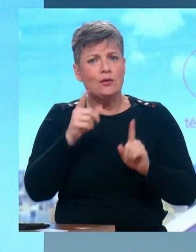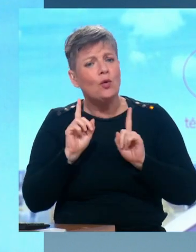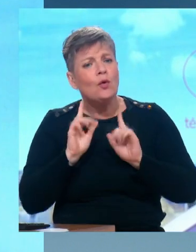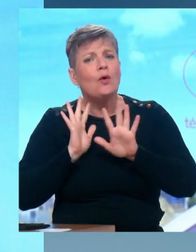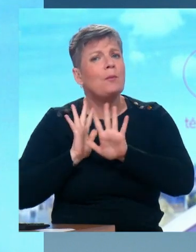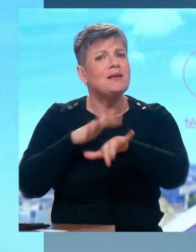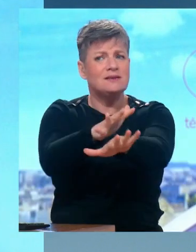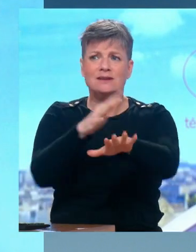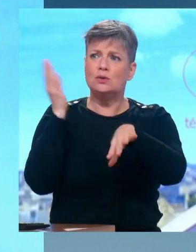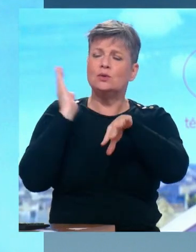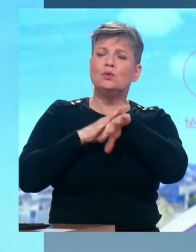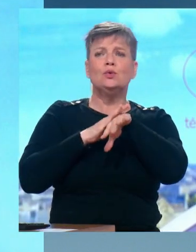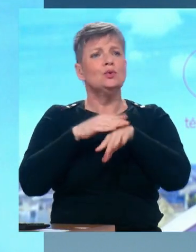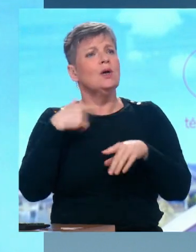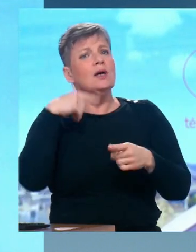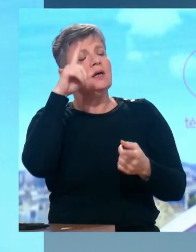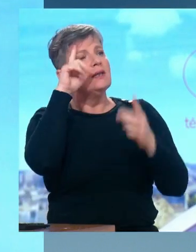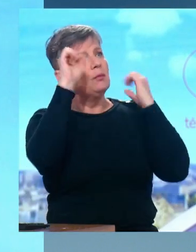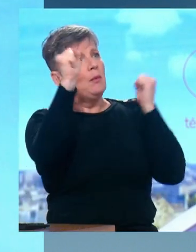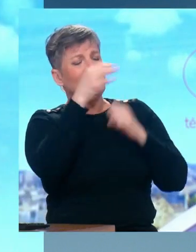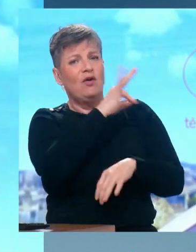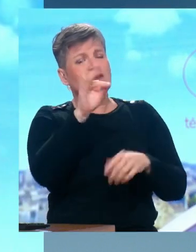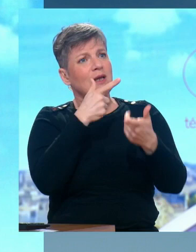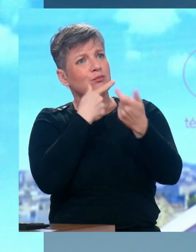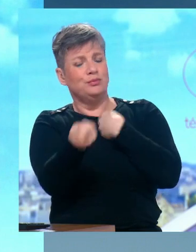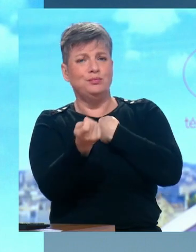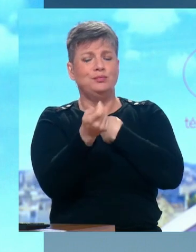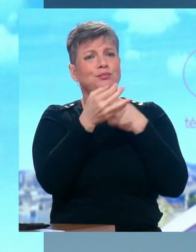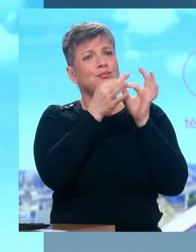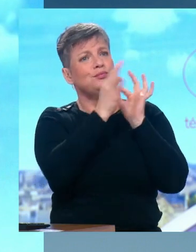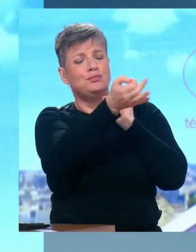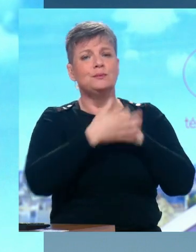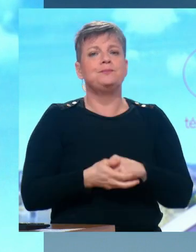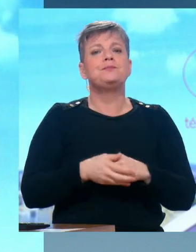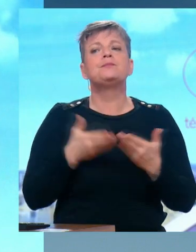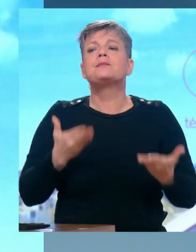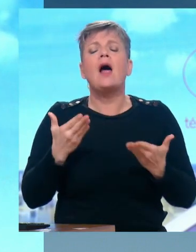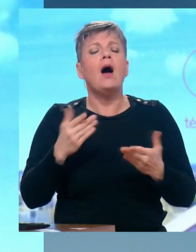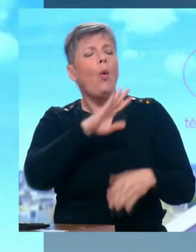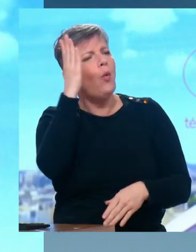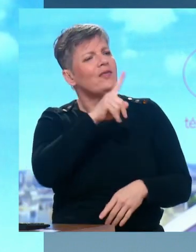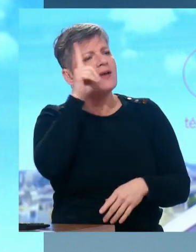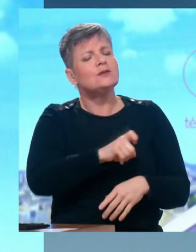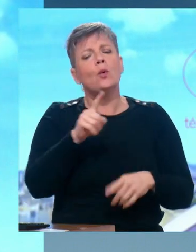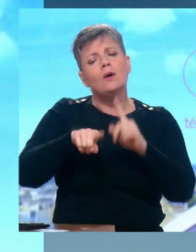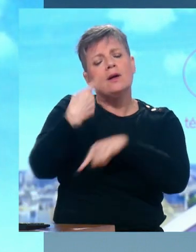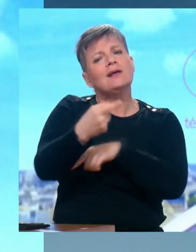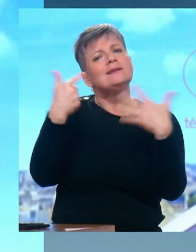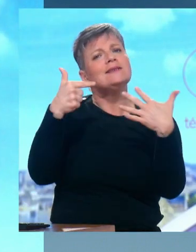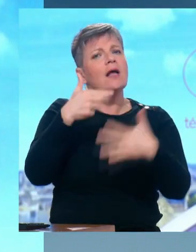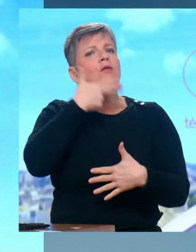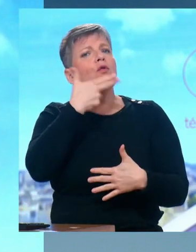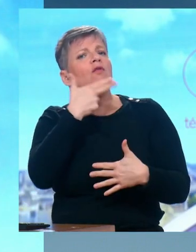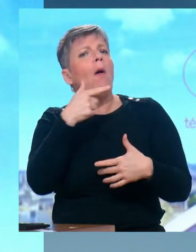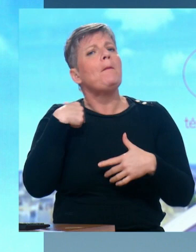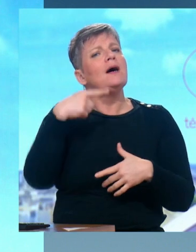que porte la diplomatie française ? dernière question, ça concerne une autre invitation qui a été lancée par le chef de l'État. C'est là, le 17 novembre à Saint-Denis. Il veut de nouveau réunir